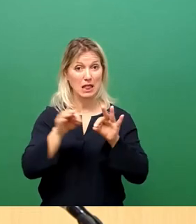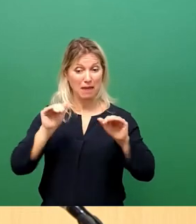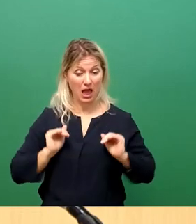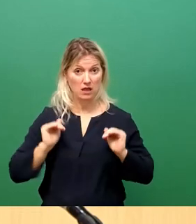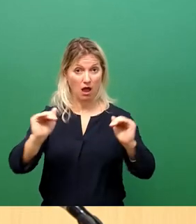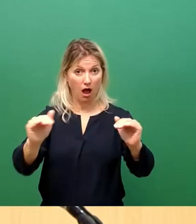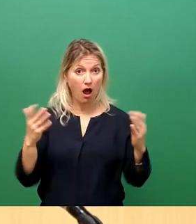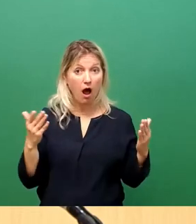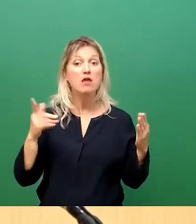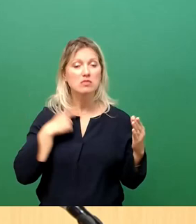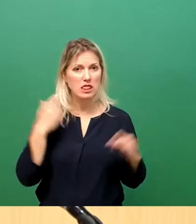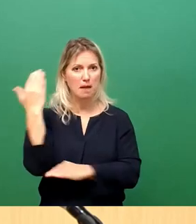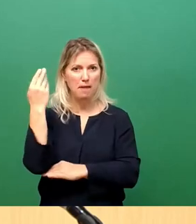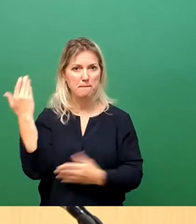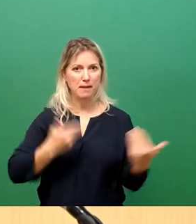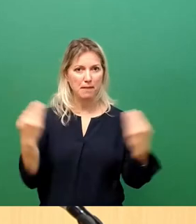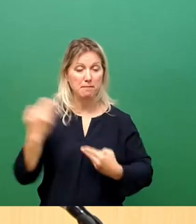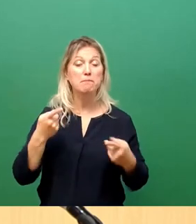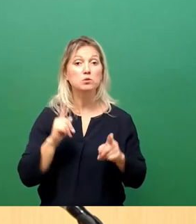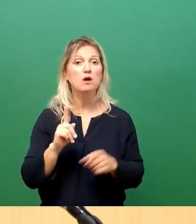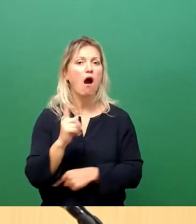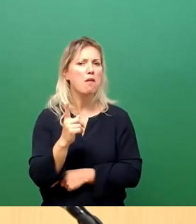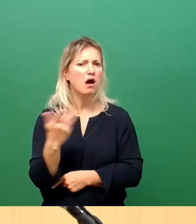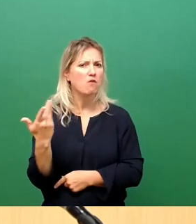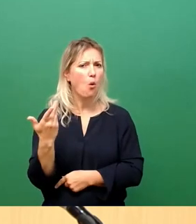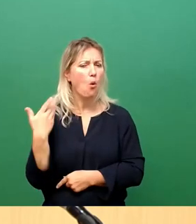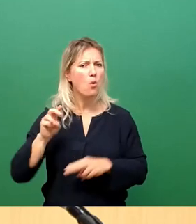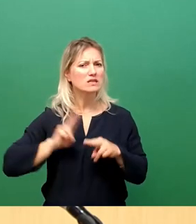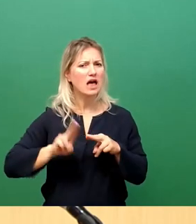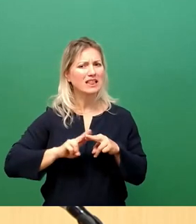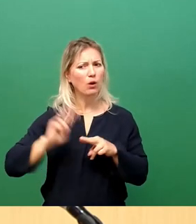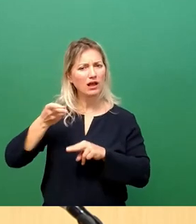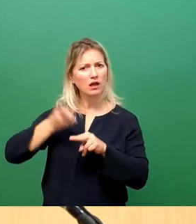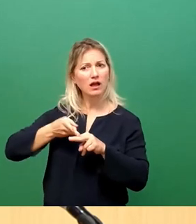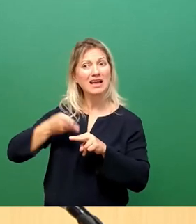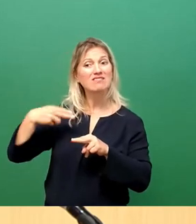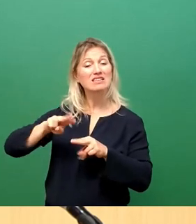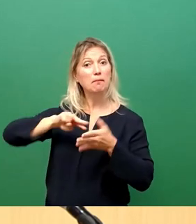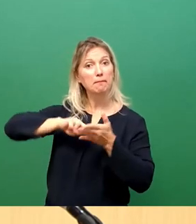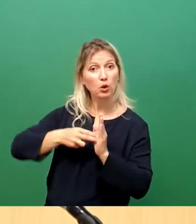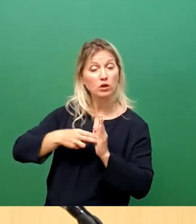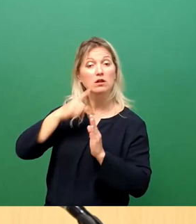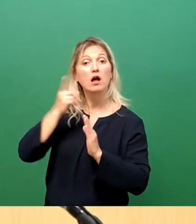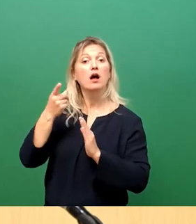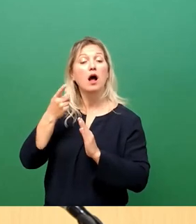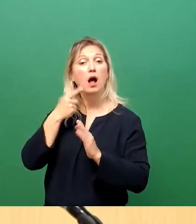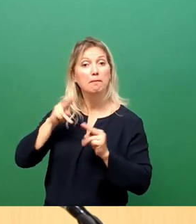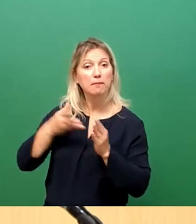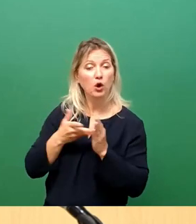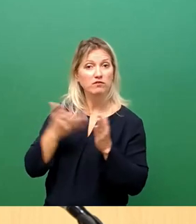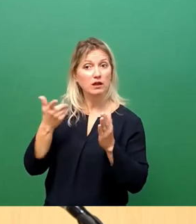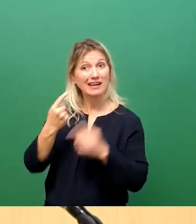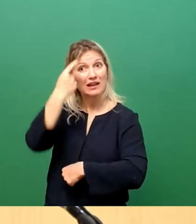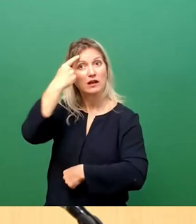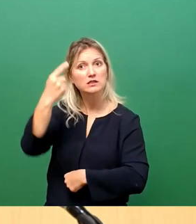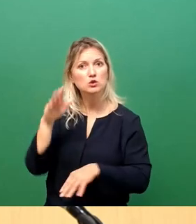Bäume fallen. Das stimmt. Es ist aber noch nie eine Sanierung im Bestand geprüft, geplant, überhaupt nur angedacht worden. Und natürlich bleiben die